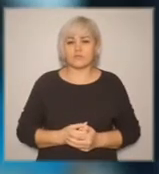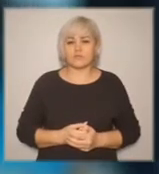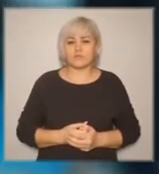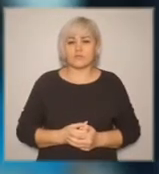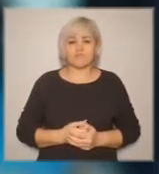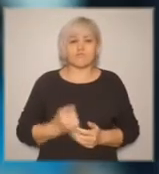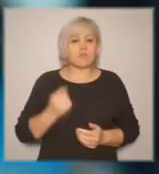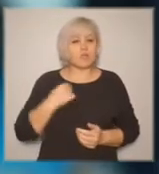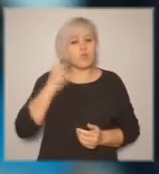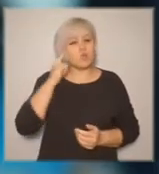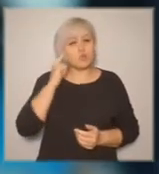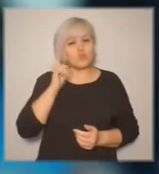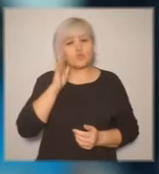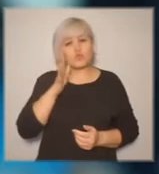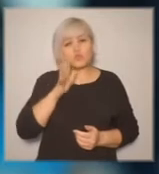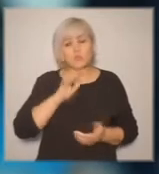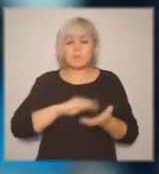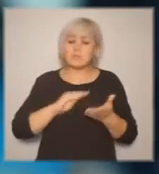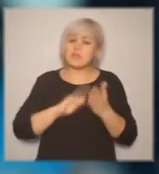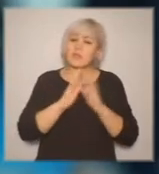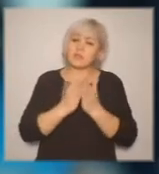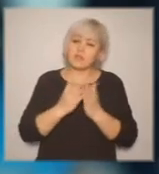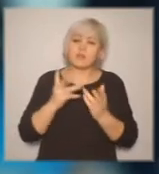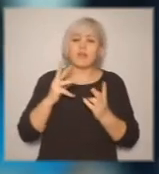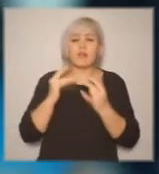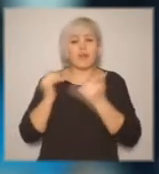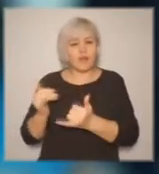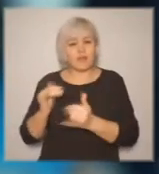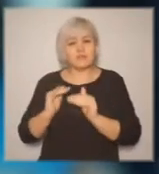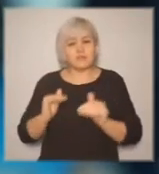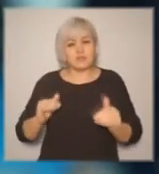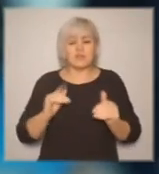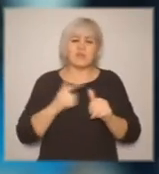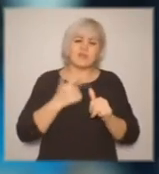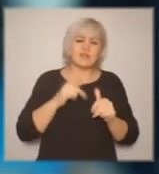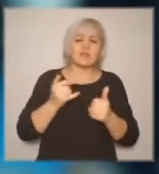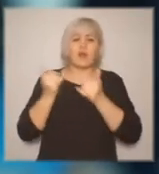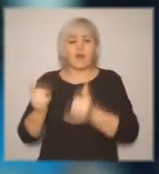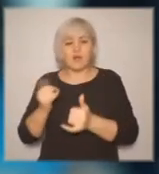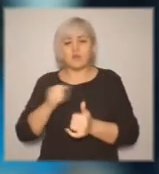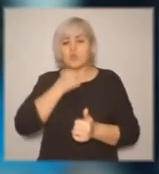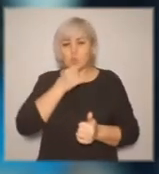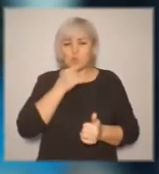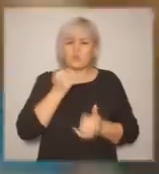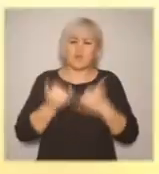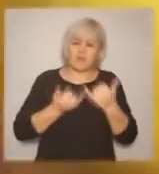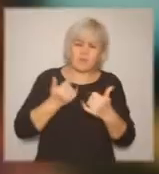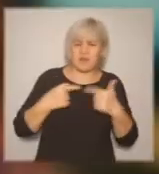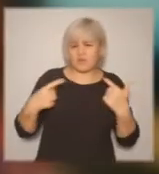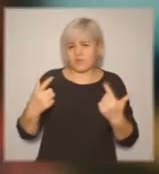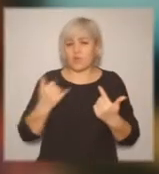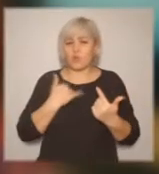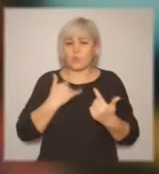Я думала, что я буду писать книги для детей или для взрослых, романы всякие буду писать. У меня, в общем-то, хорошо получалось. Всегда у меня по литературе